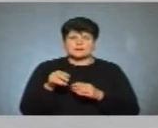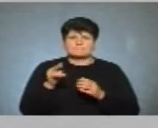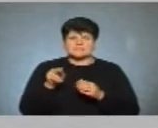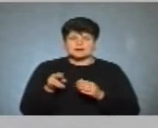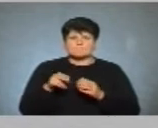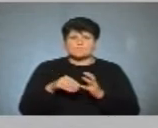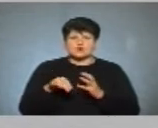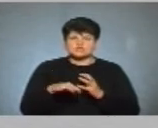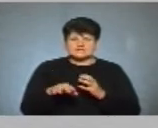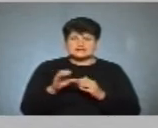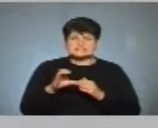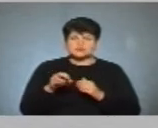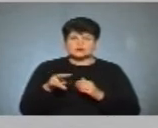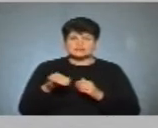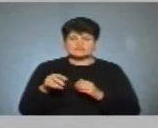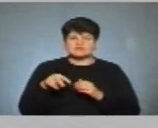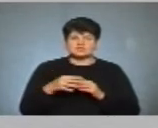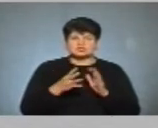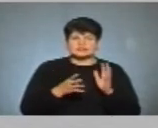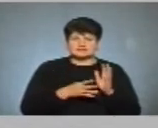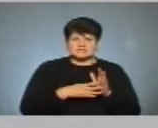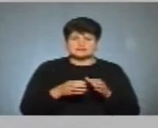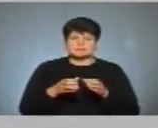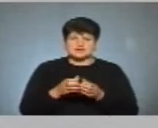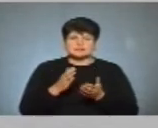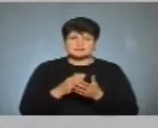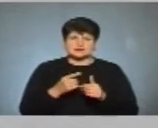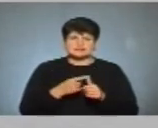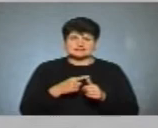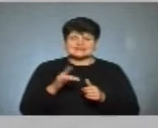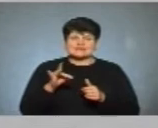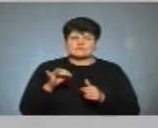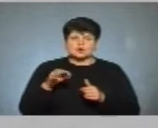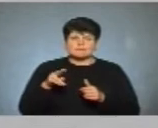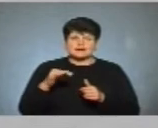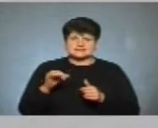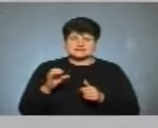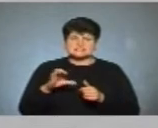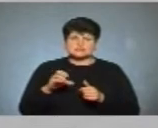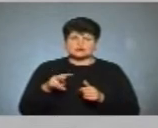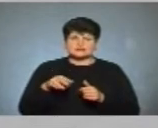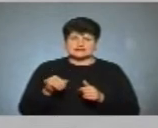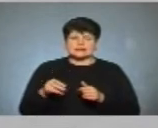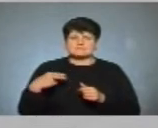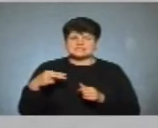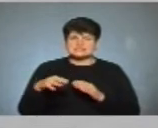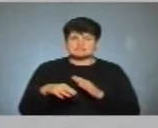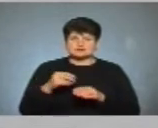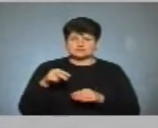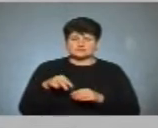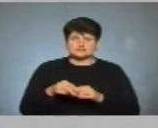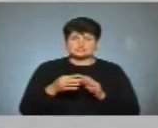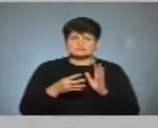«Солідарність». З 2019-го партія має назву «Європейська Солідарність». На президентських виборах у